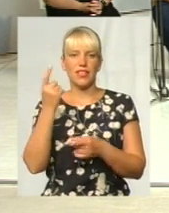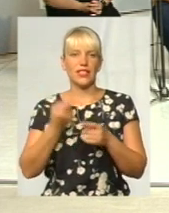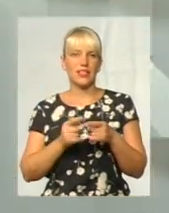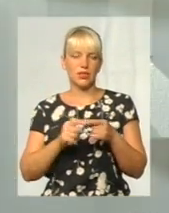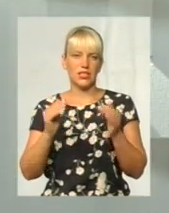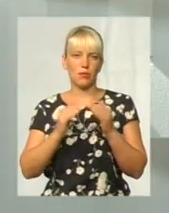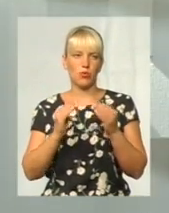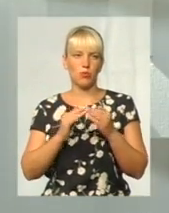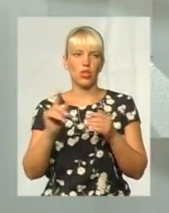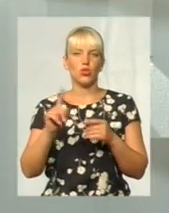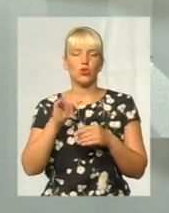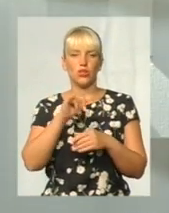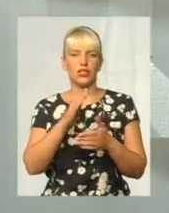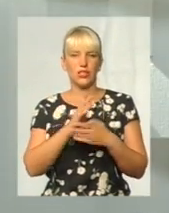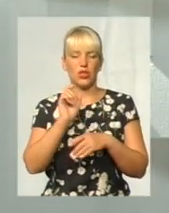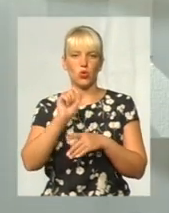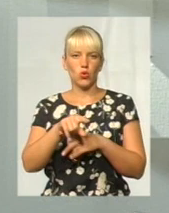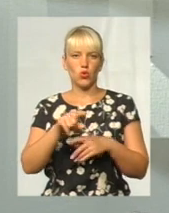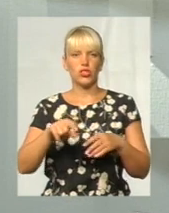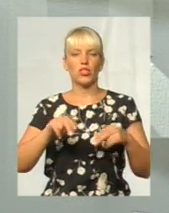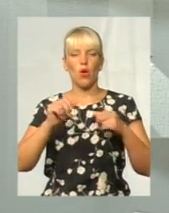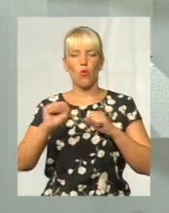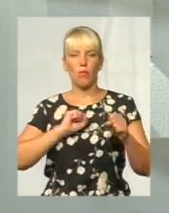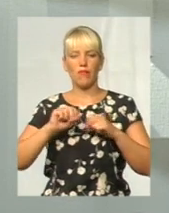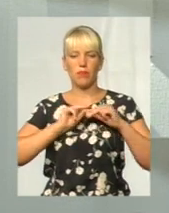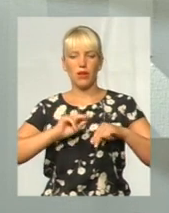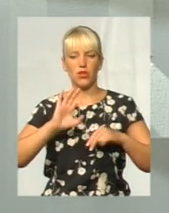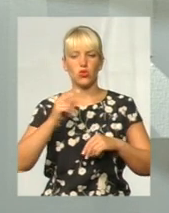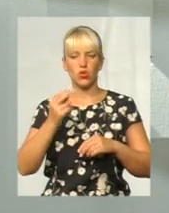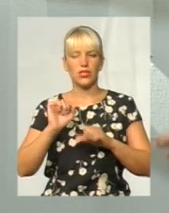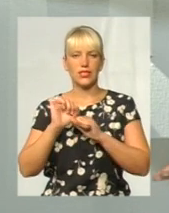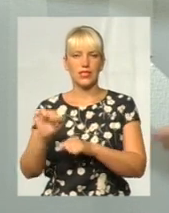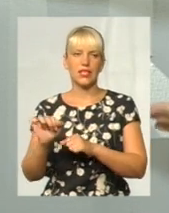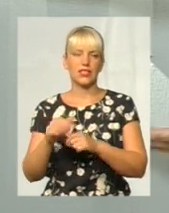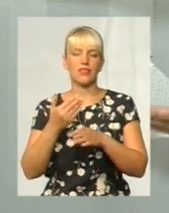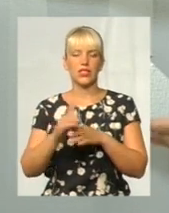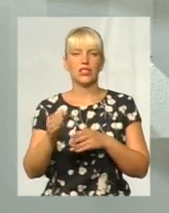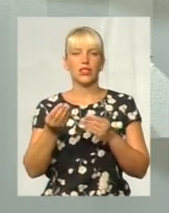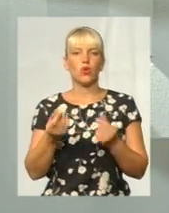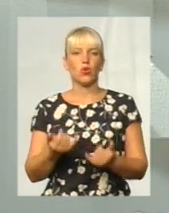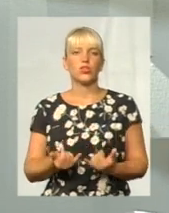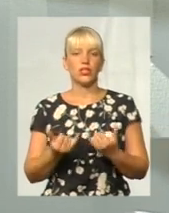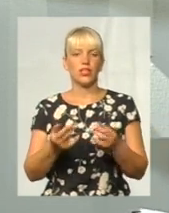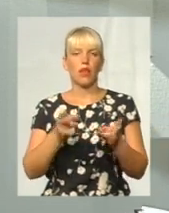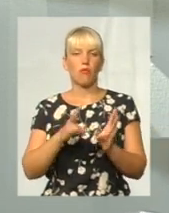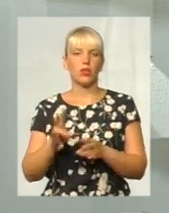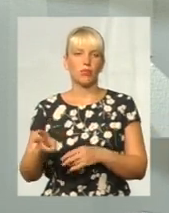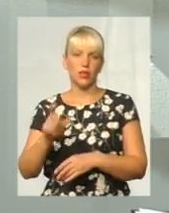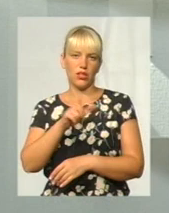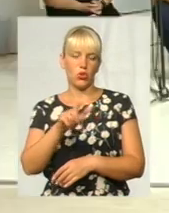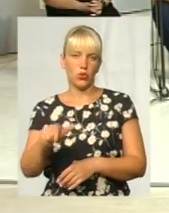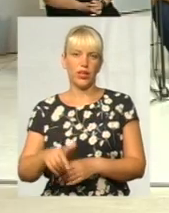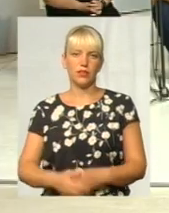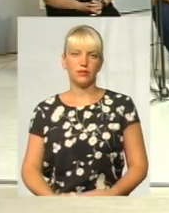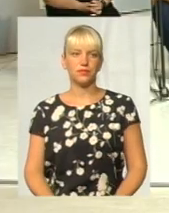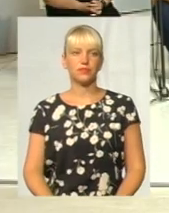Тоді вже є відповідне доручення управлінню праці, соціального захисту виділити кошти для потерпілих людей. Ну, власне,